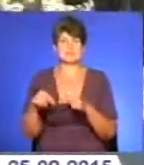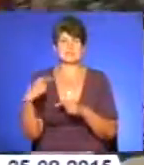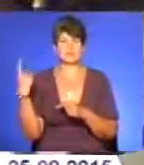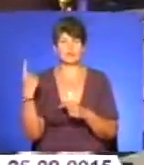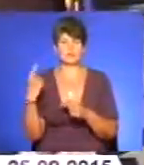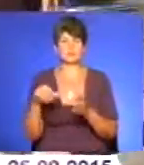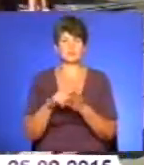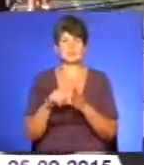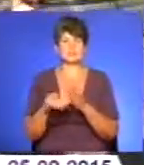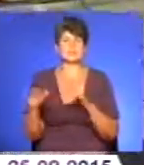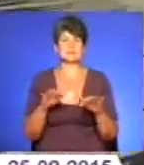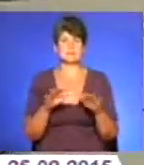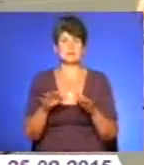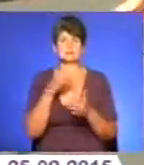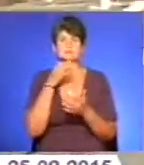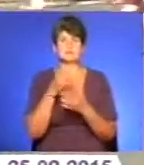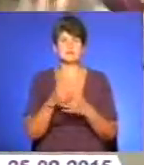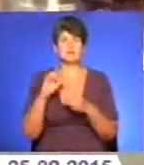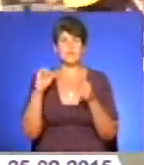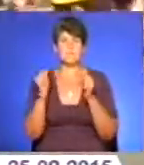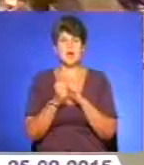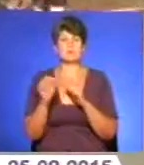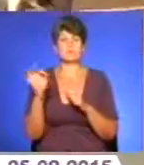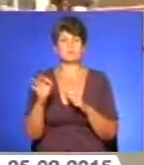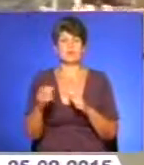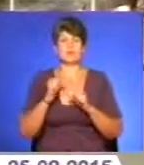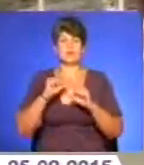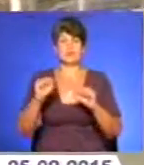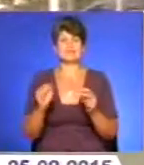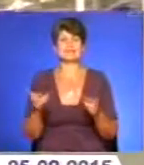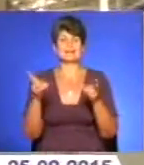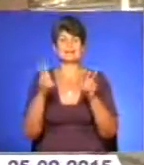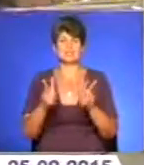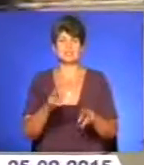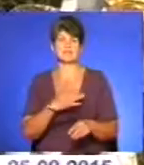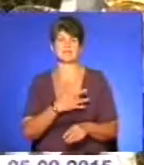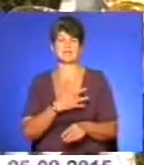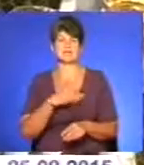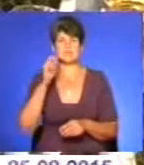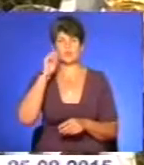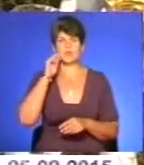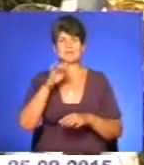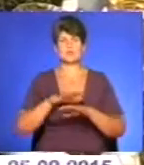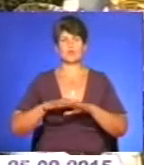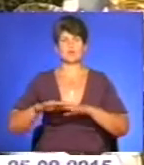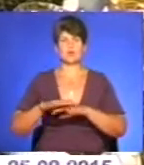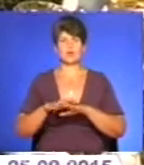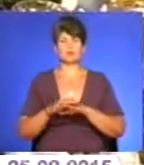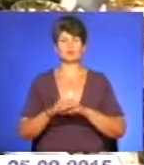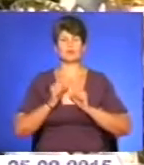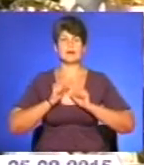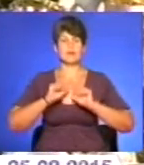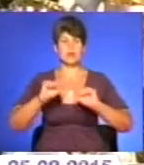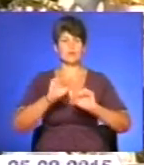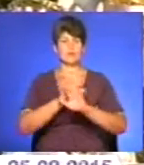Учасники заходу запевнили, що пам'ять про героя назавжди залишиться у серці українського народу, адже герої